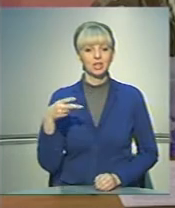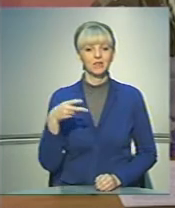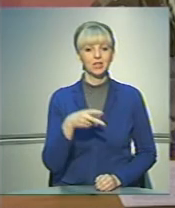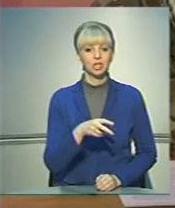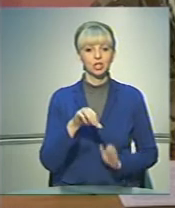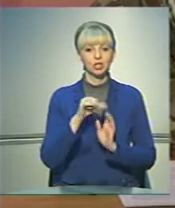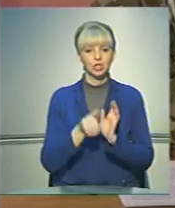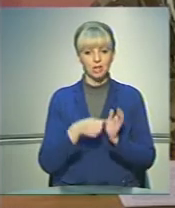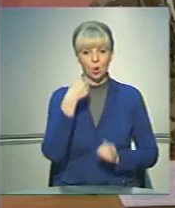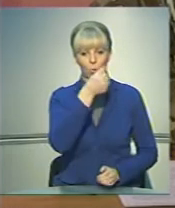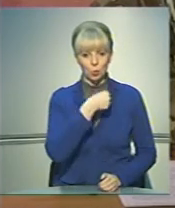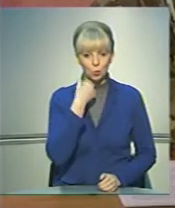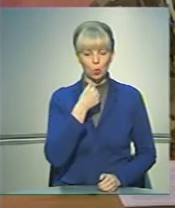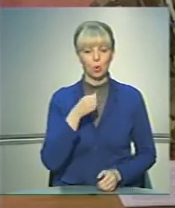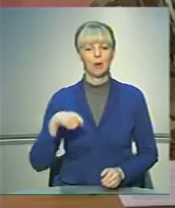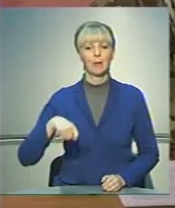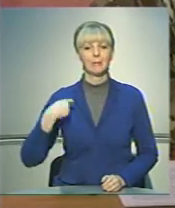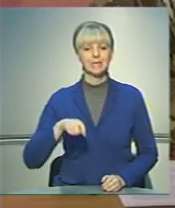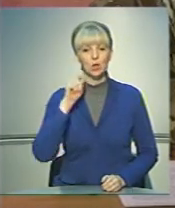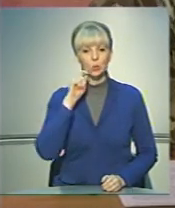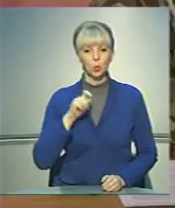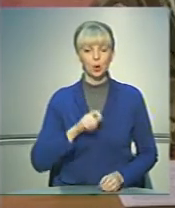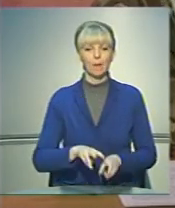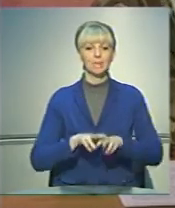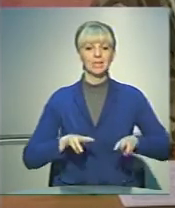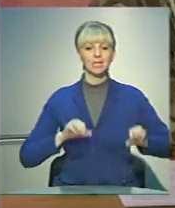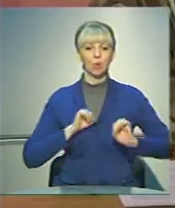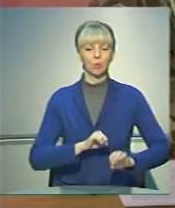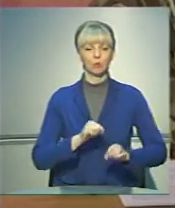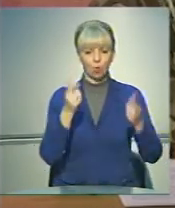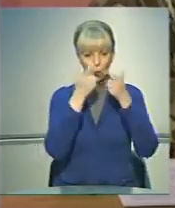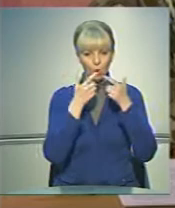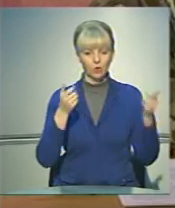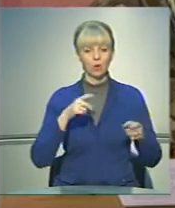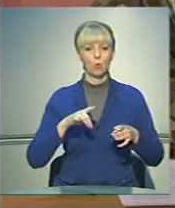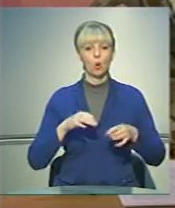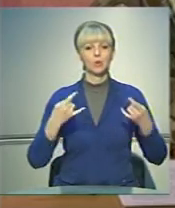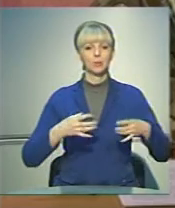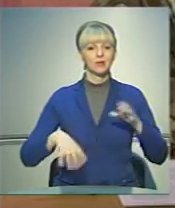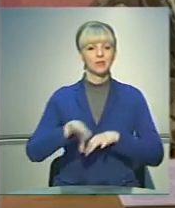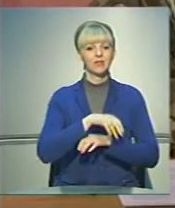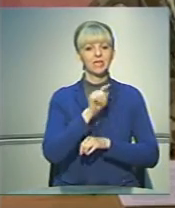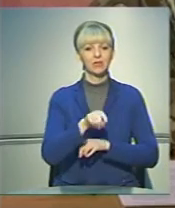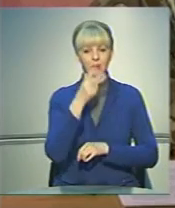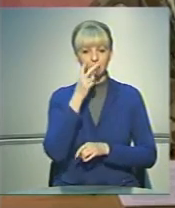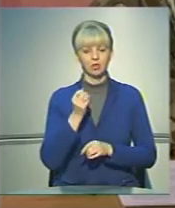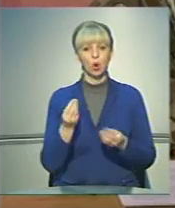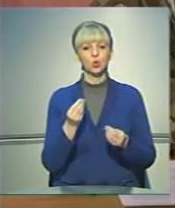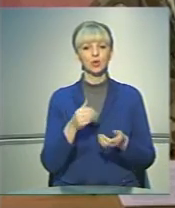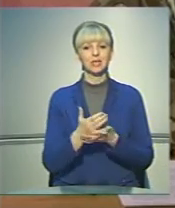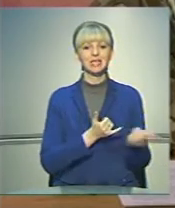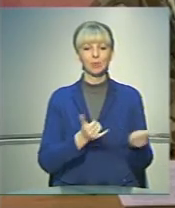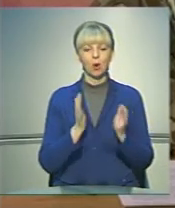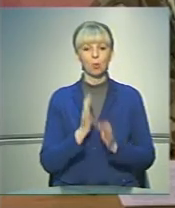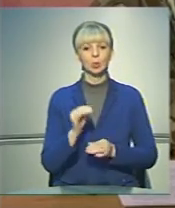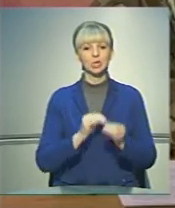року президент України, міністр оборони, об'явив по телебаченню, всі ми бачили, що грошове забезпечення